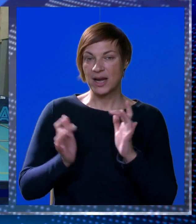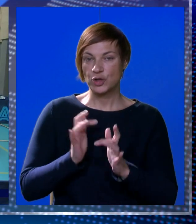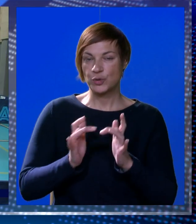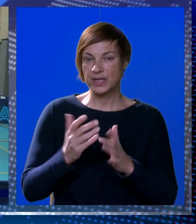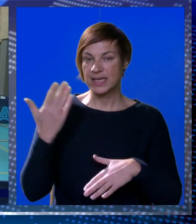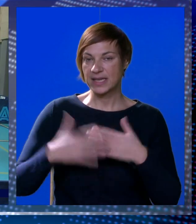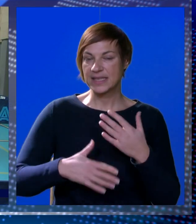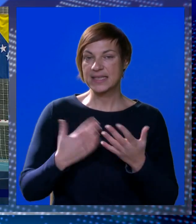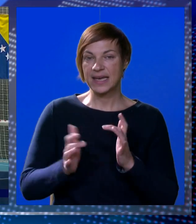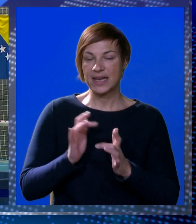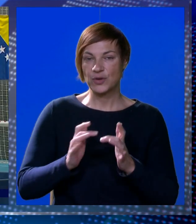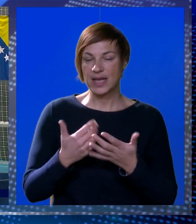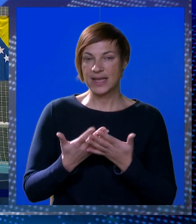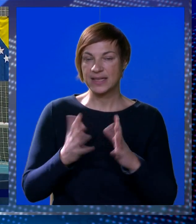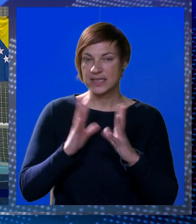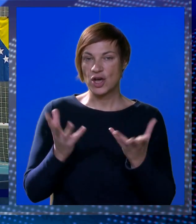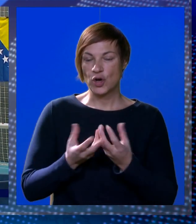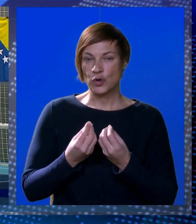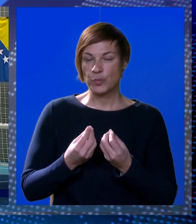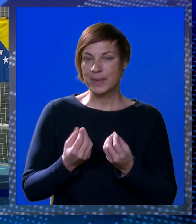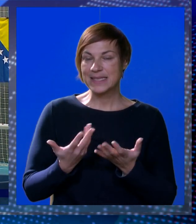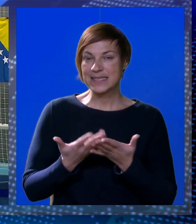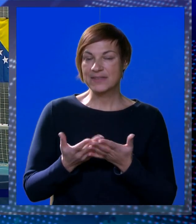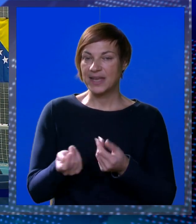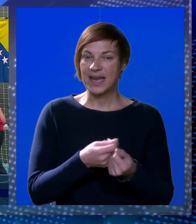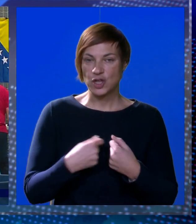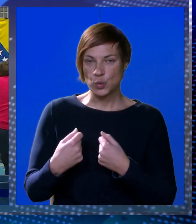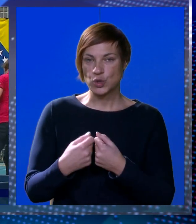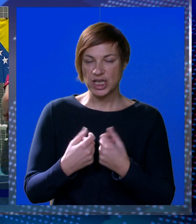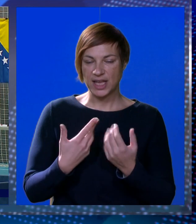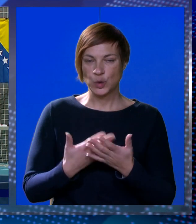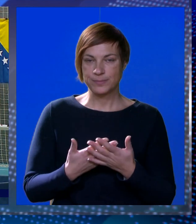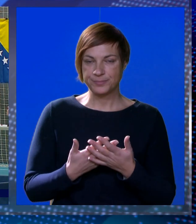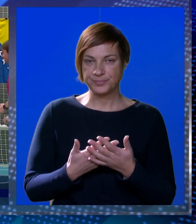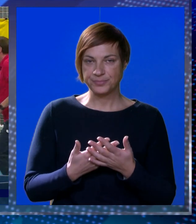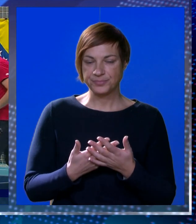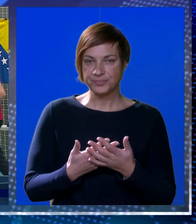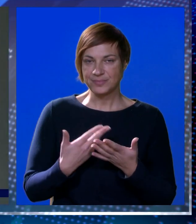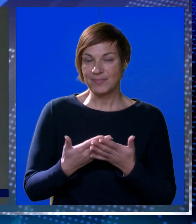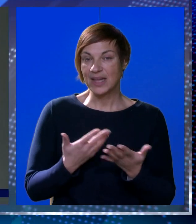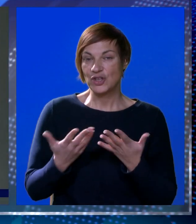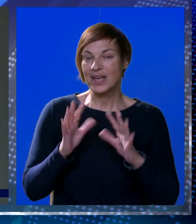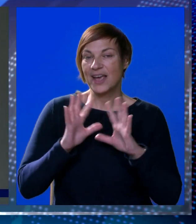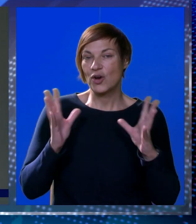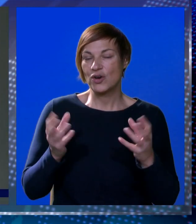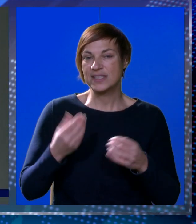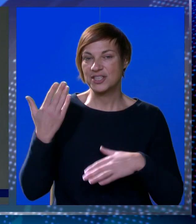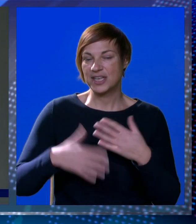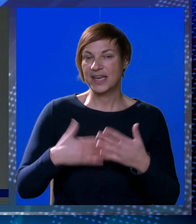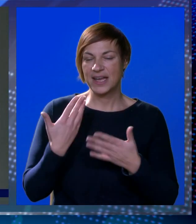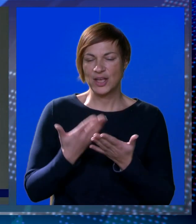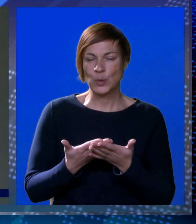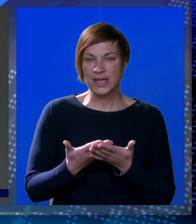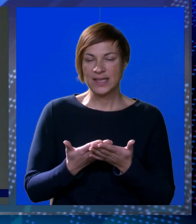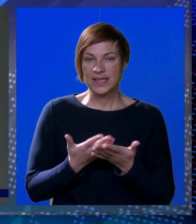ovakvih turnira gdje se na kraju natjecanja okupe svi na zajedničkom druženju. Ipak je to neko ozraće gdje